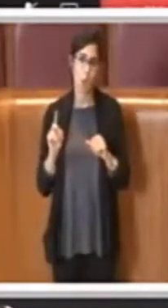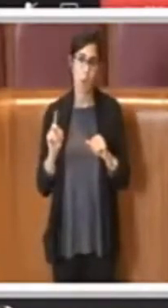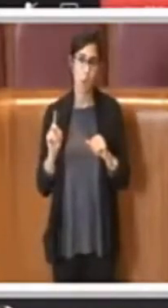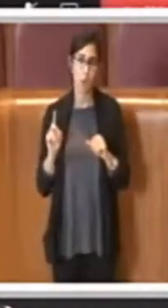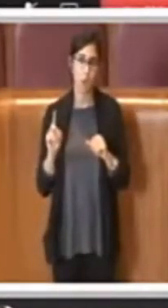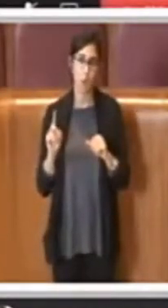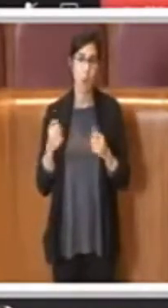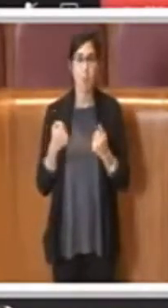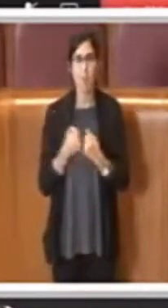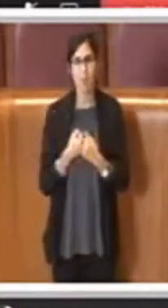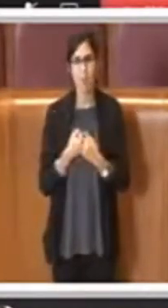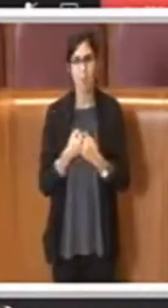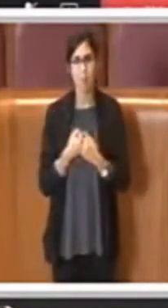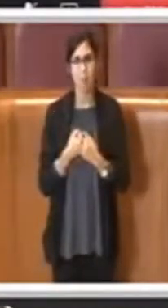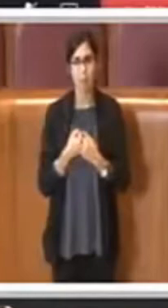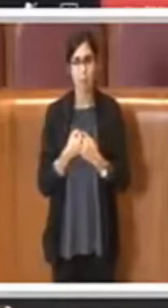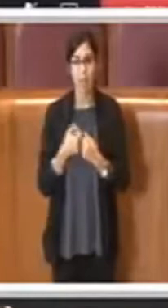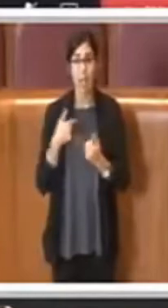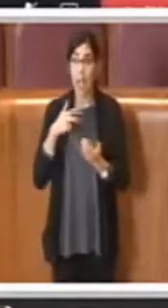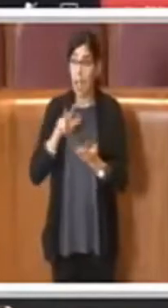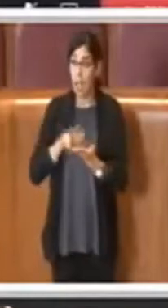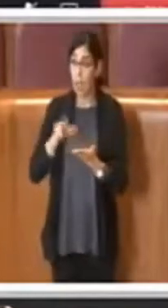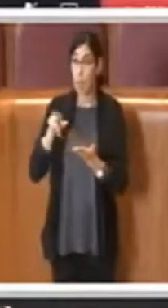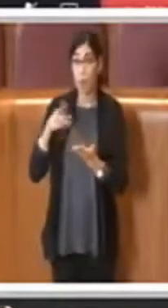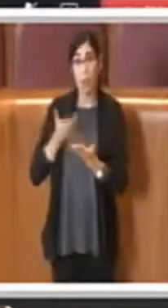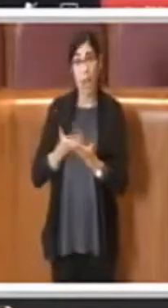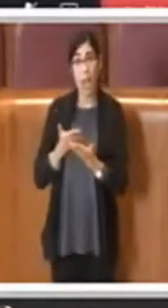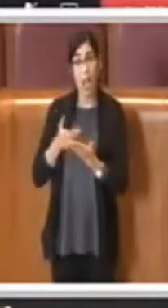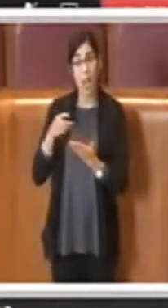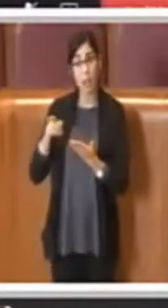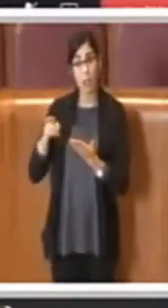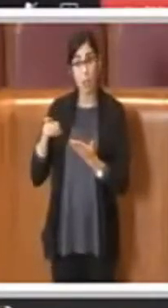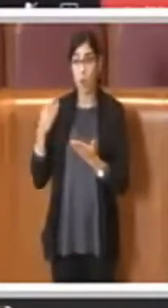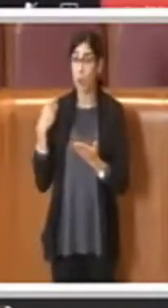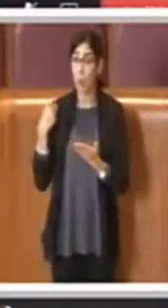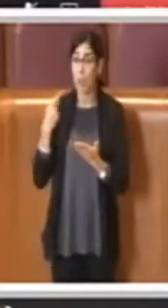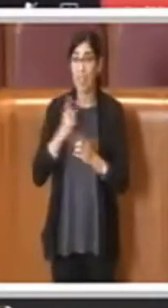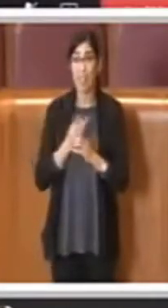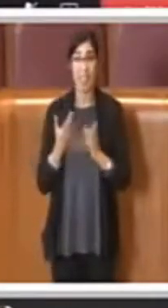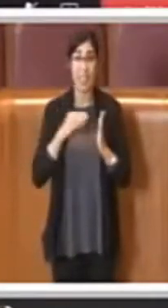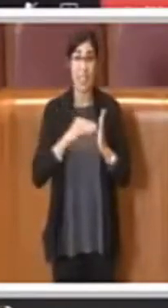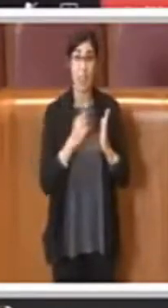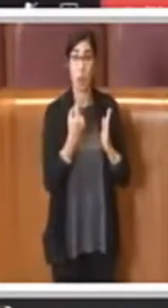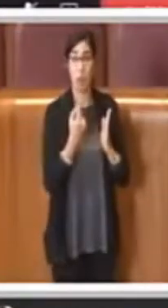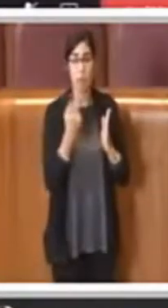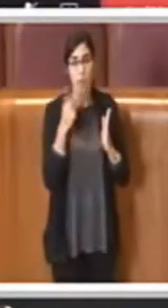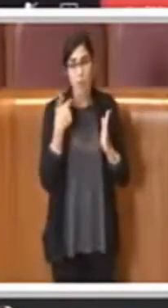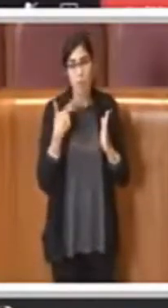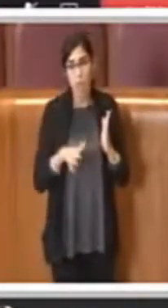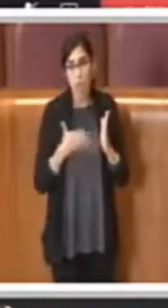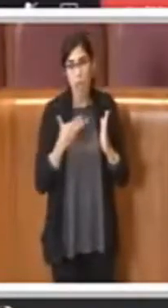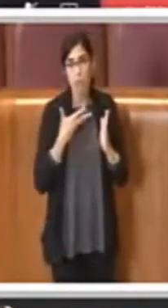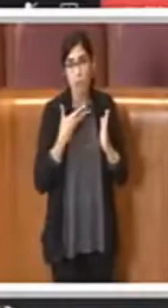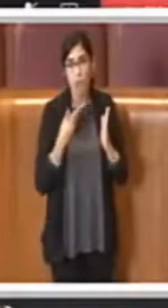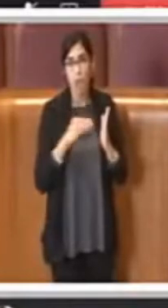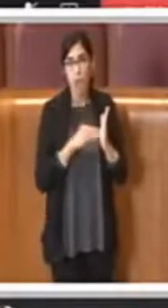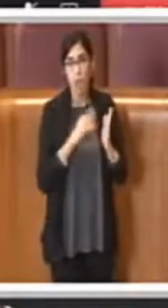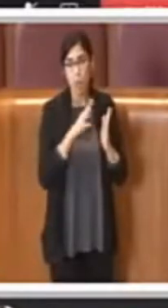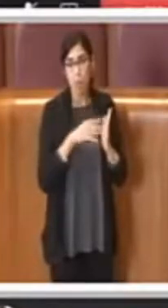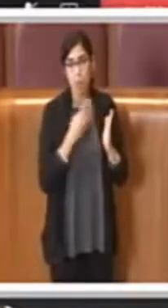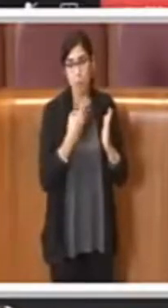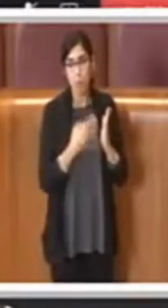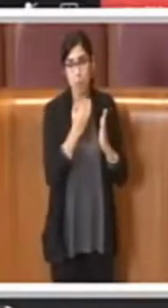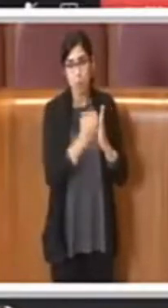è incongruente approvare un atto che ci chiede di inserire un qualcosa che già è insito nel piano sociale.